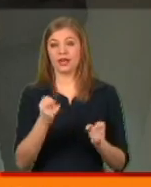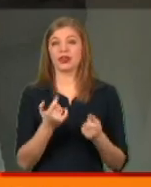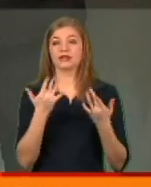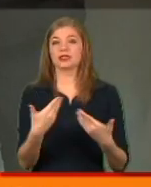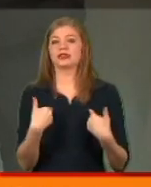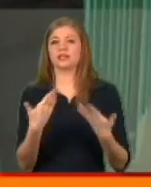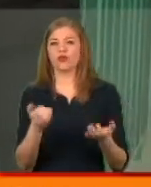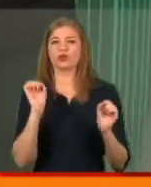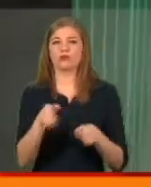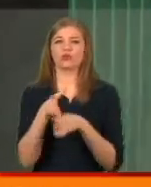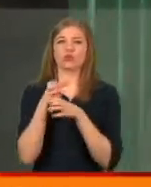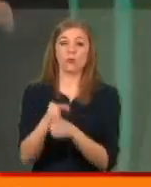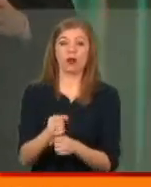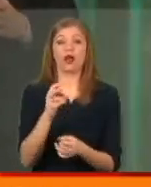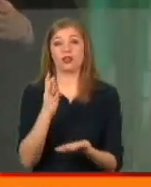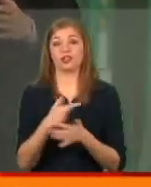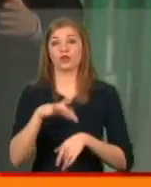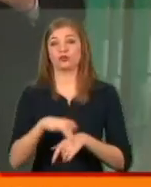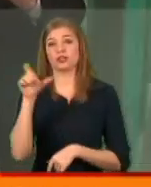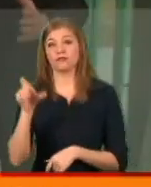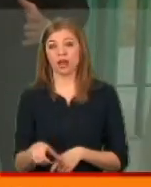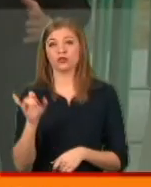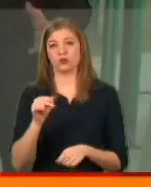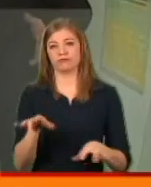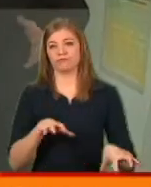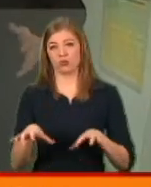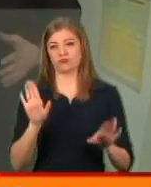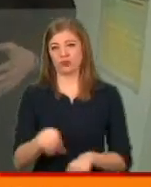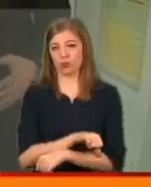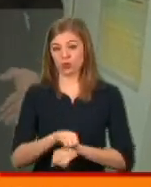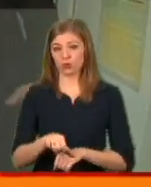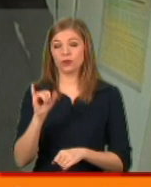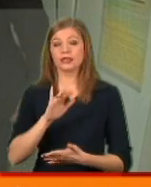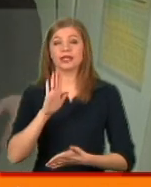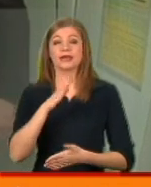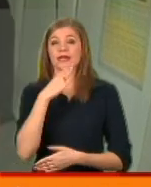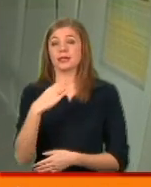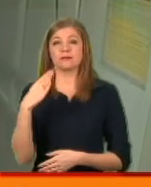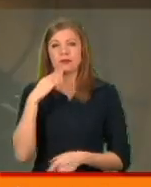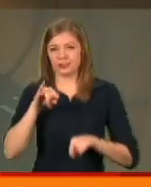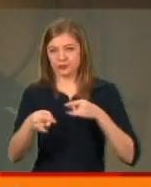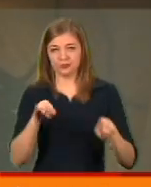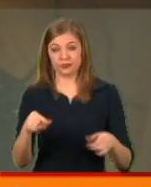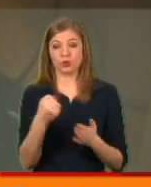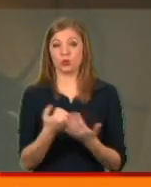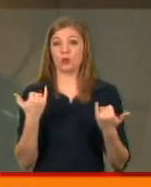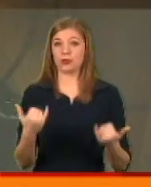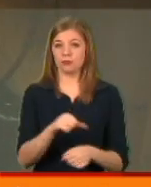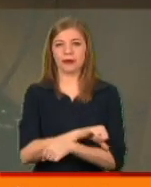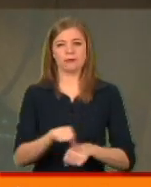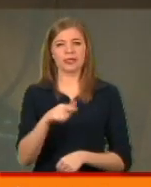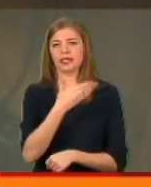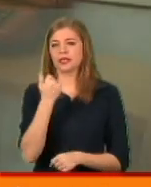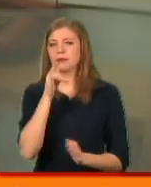завгодно обмежувати, але ж є і людський фактор, та корупція на кордоні. І безліч шпарин. До тепер митники не